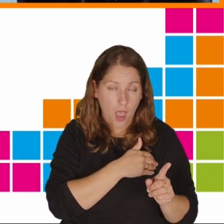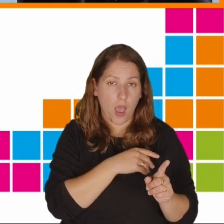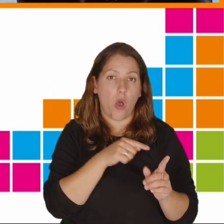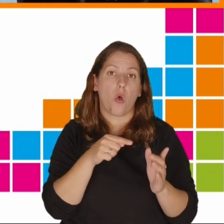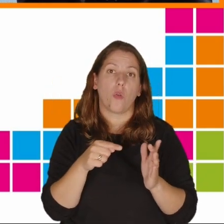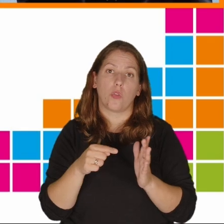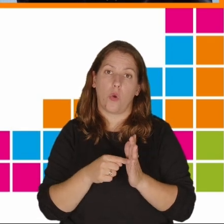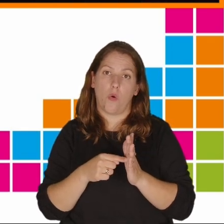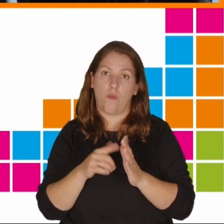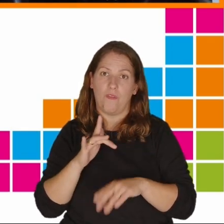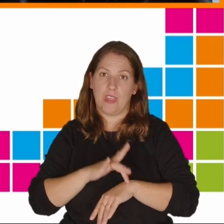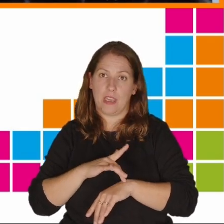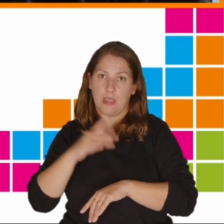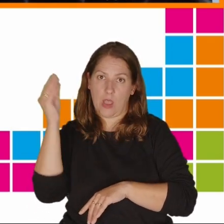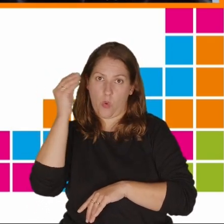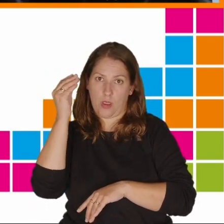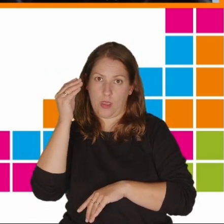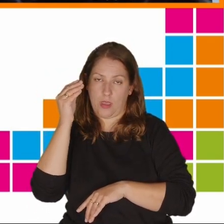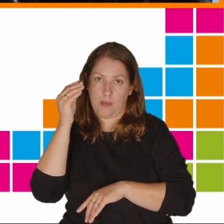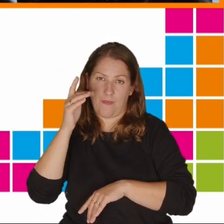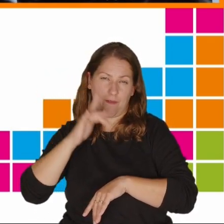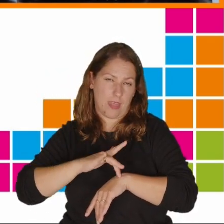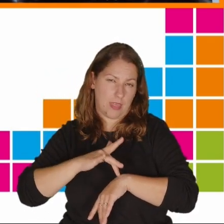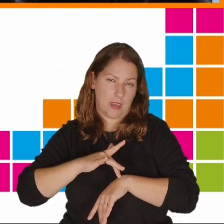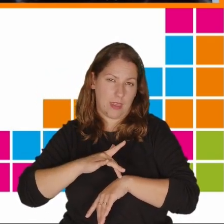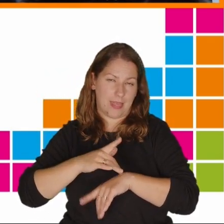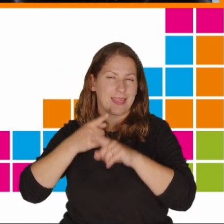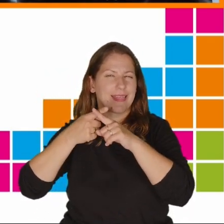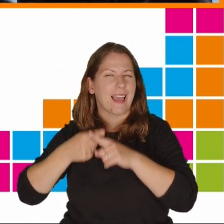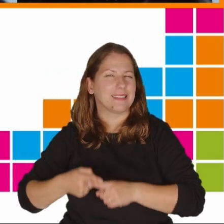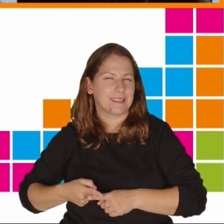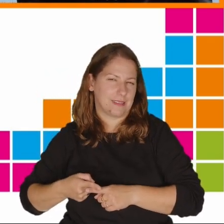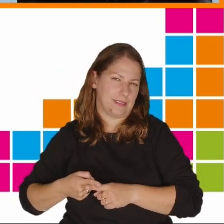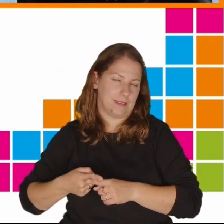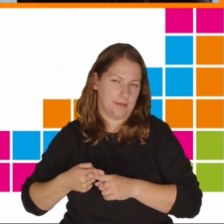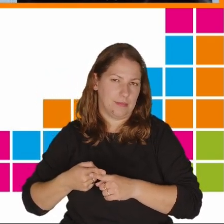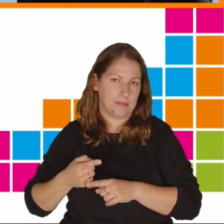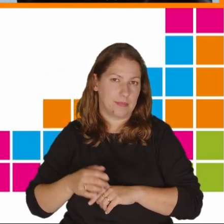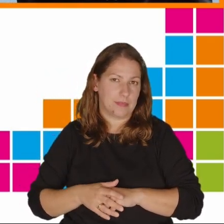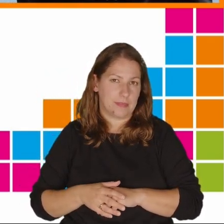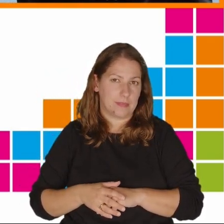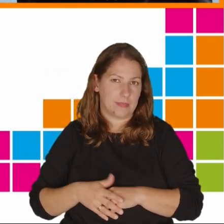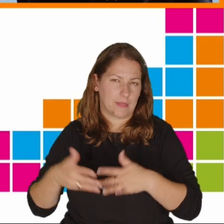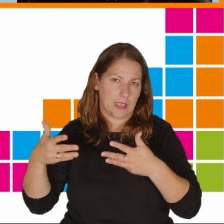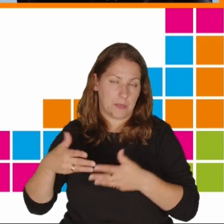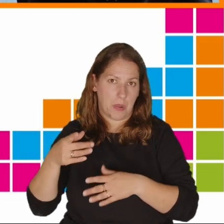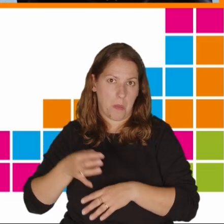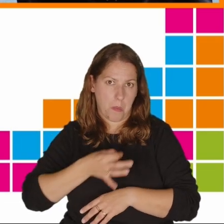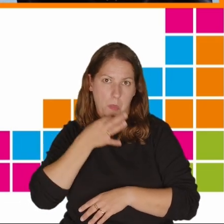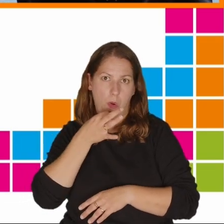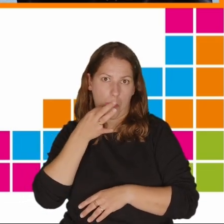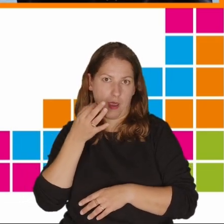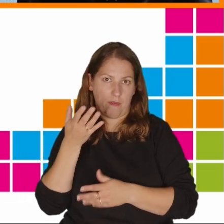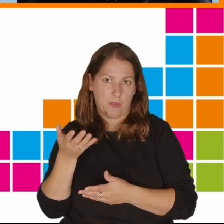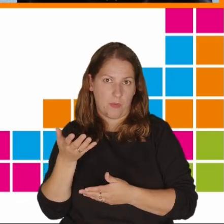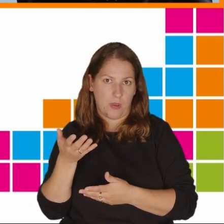to wyniki w nauce, wyniki z testów się poprawiły,